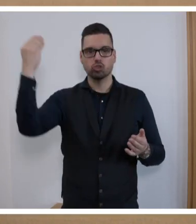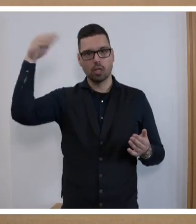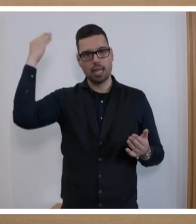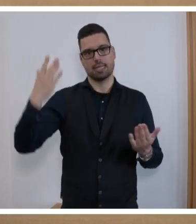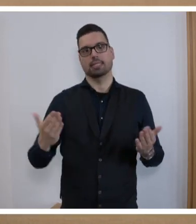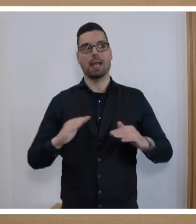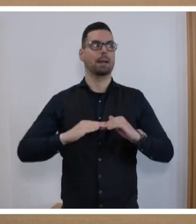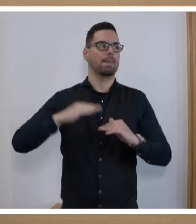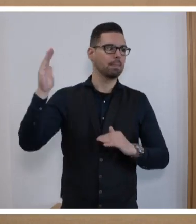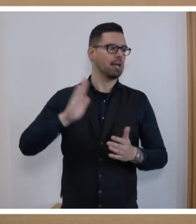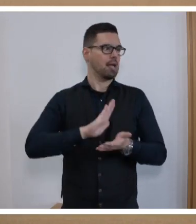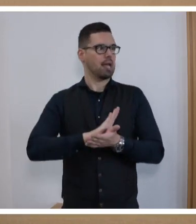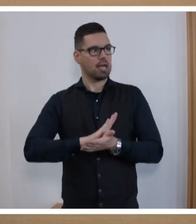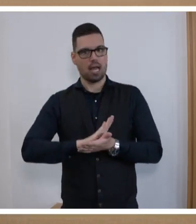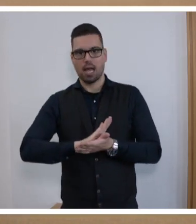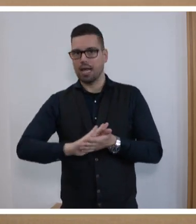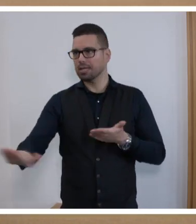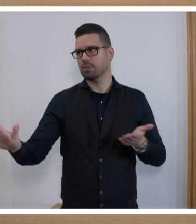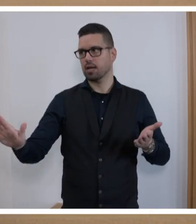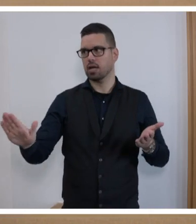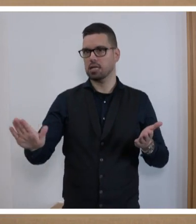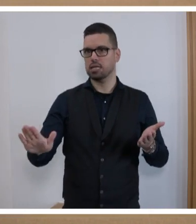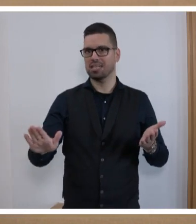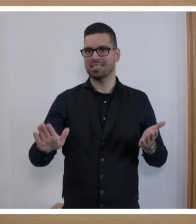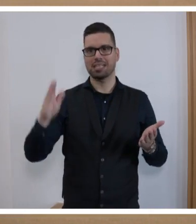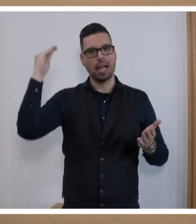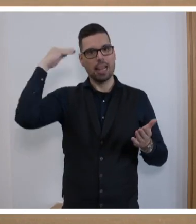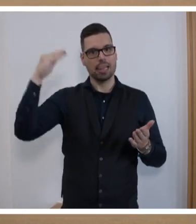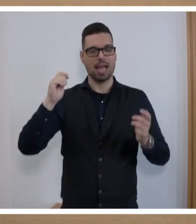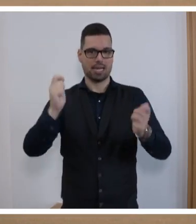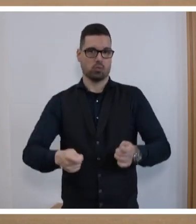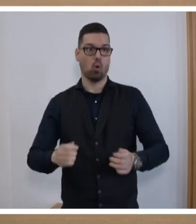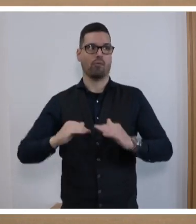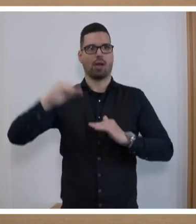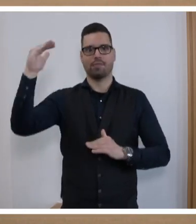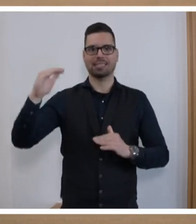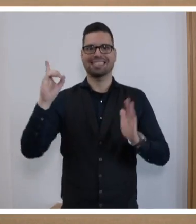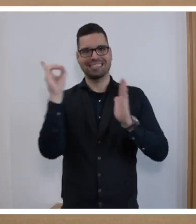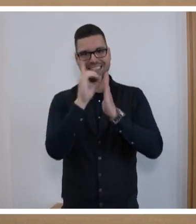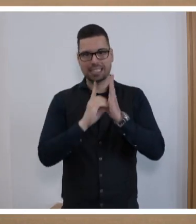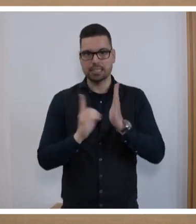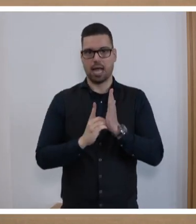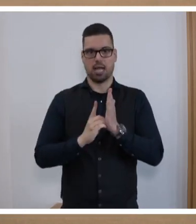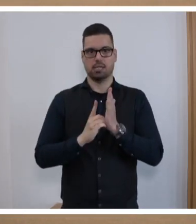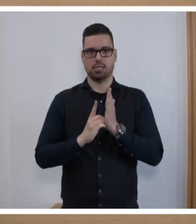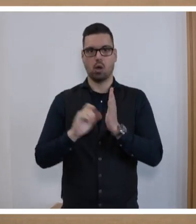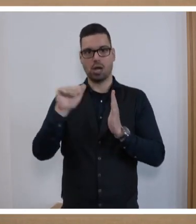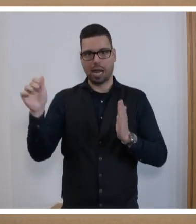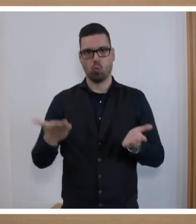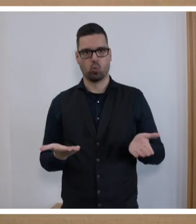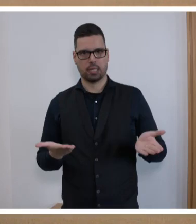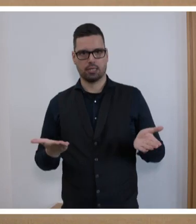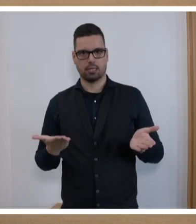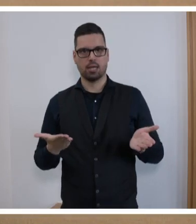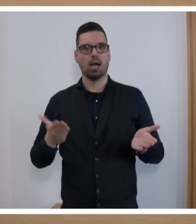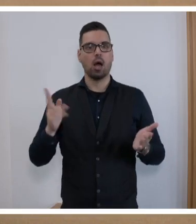es mehr und einfacher zugängliche Lernangebote, auch für Erwachsene, digital wie analog. Lassen